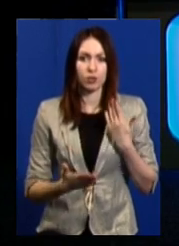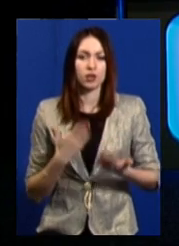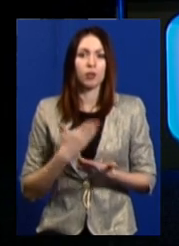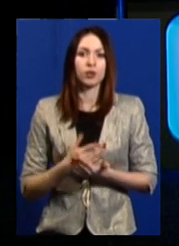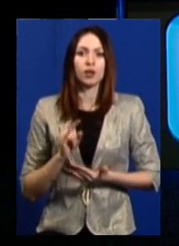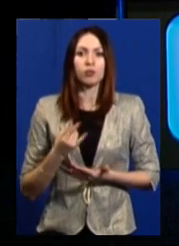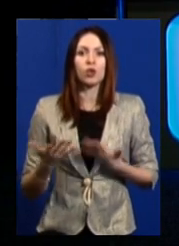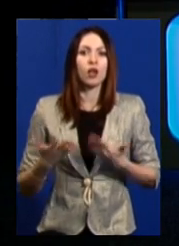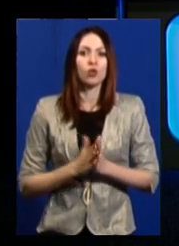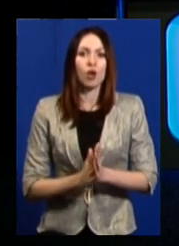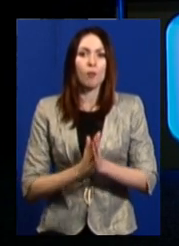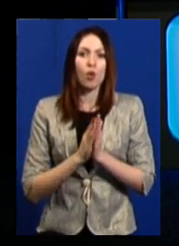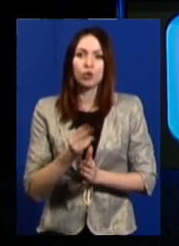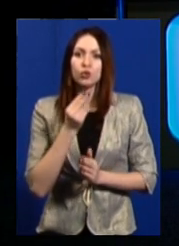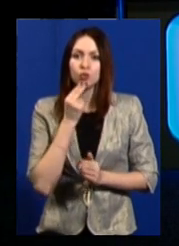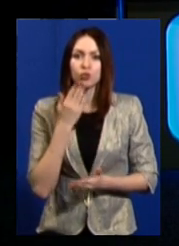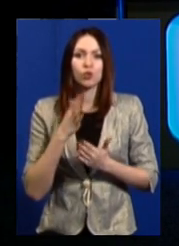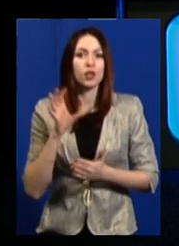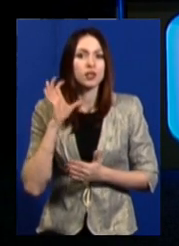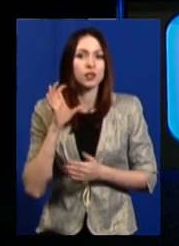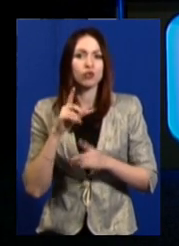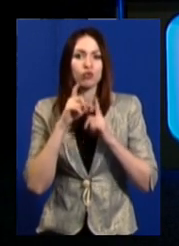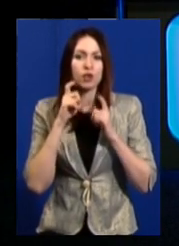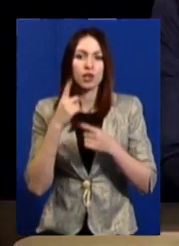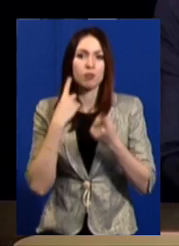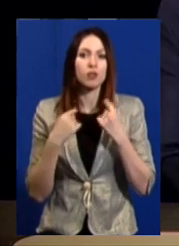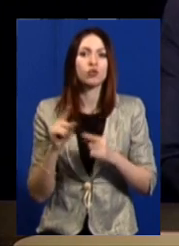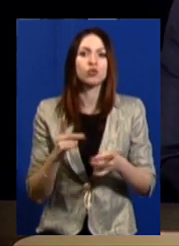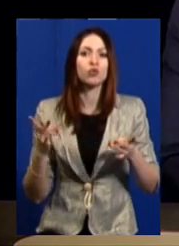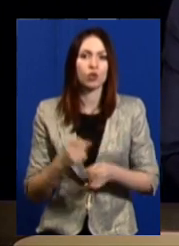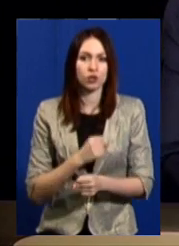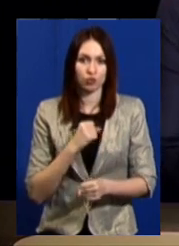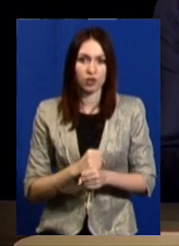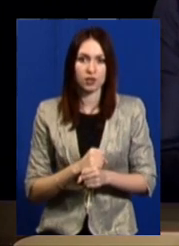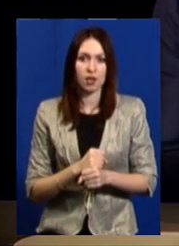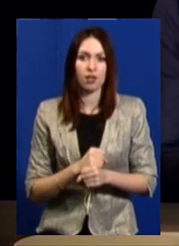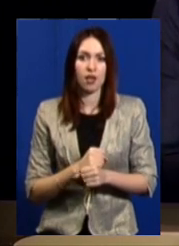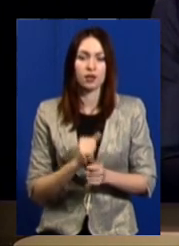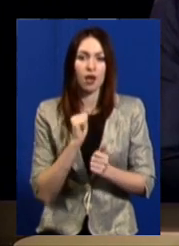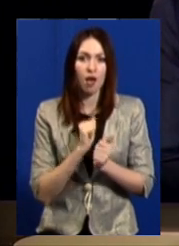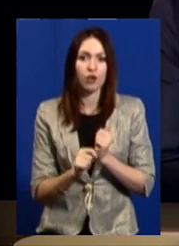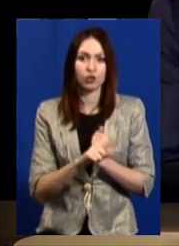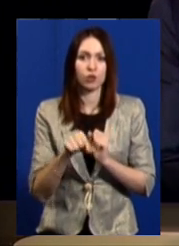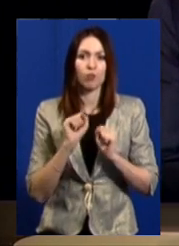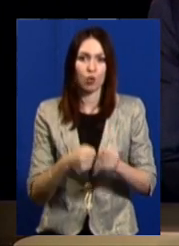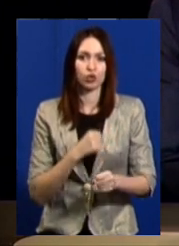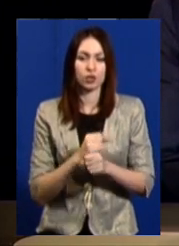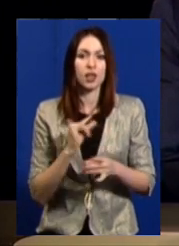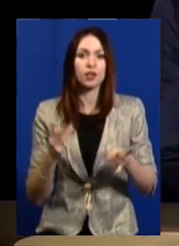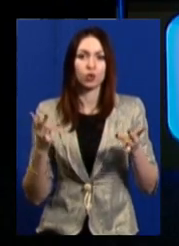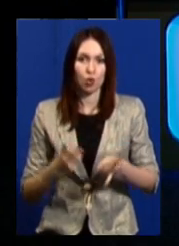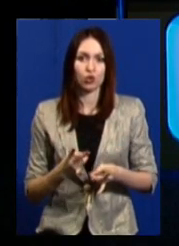там просить їжу, або чує крики і плач дитини. Що повинно робити? От кожен може зробити і повинен.